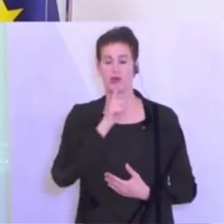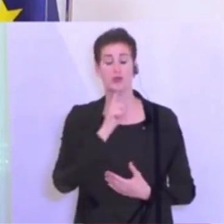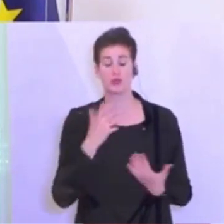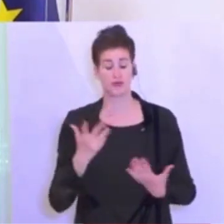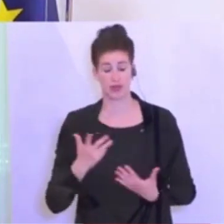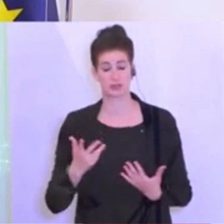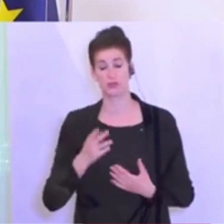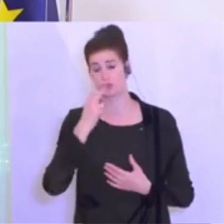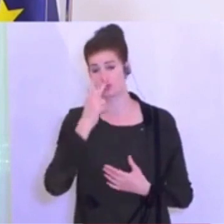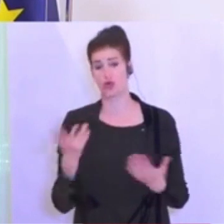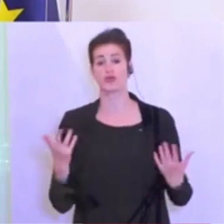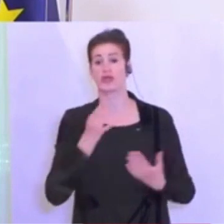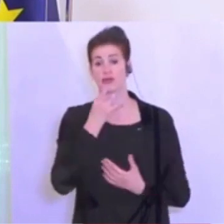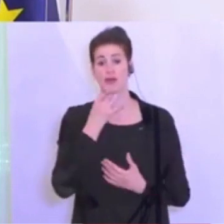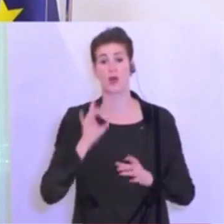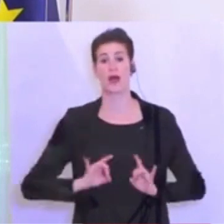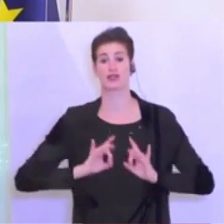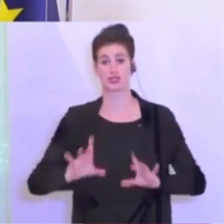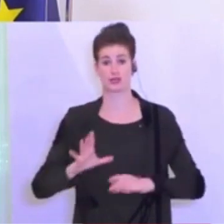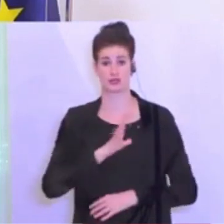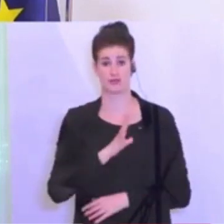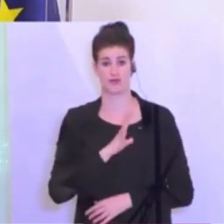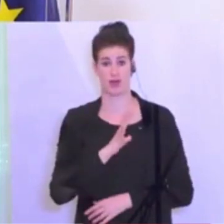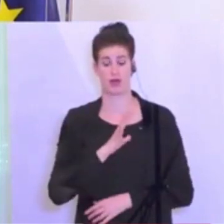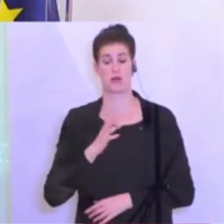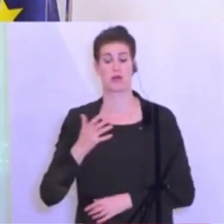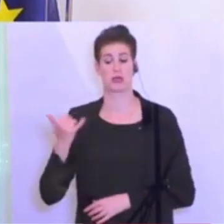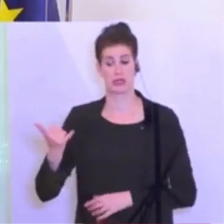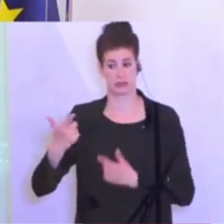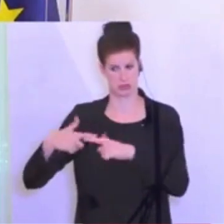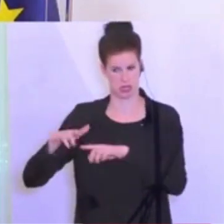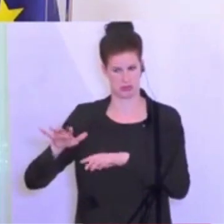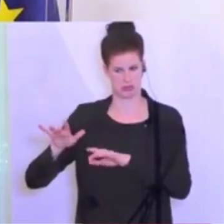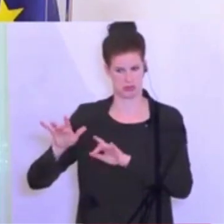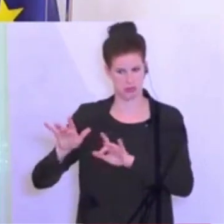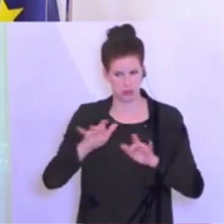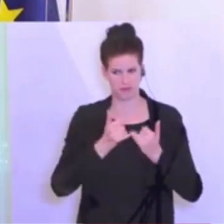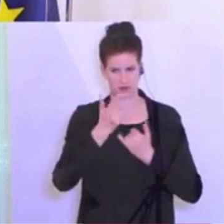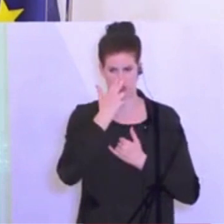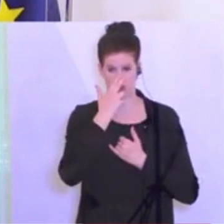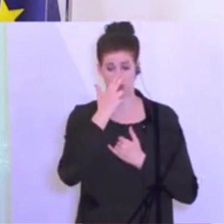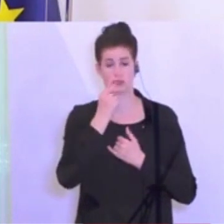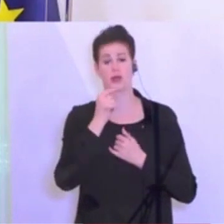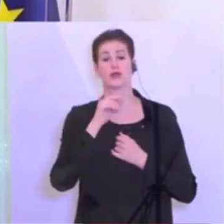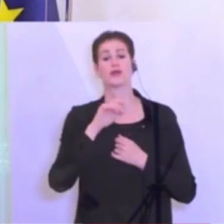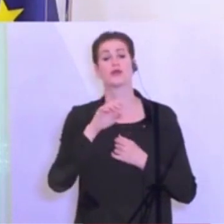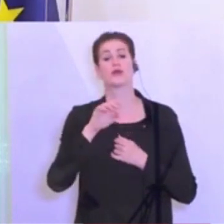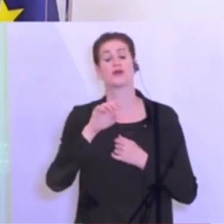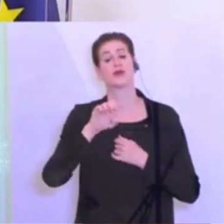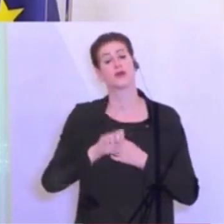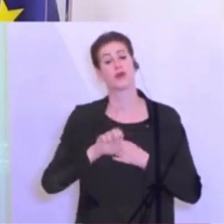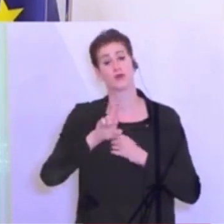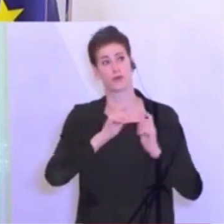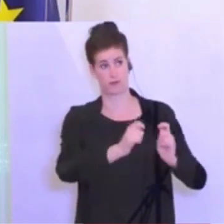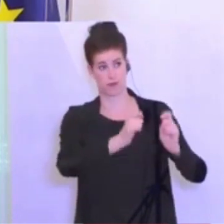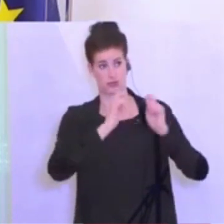Ansteckungsgefahr und der Gesundheitssituation in jedem einzelnen Land. Und der Vorschlag der Europäischen Kommission, den ich gut empfinde, ist,